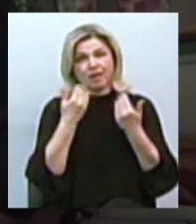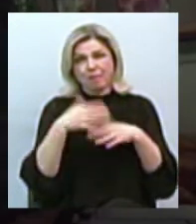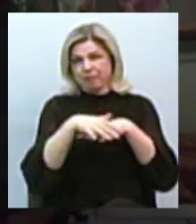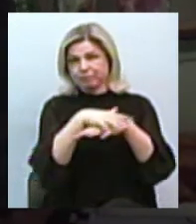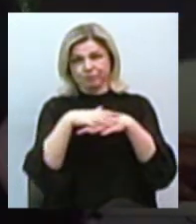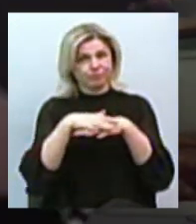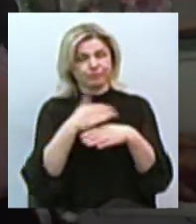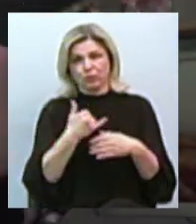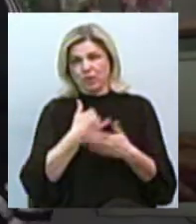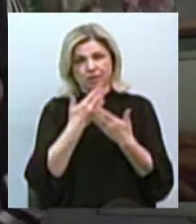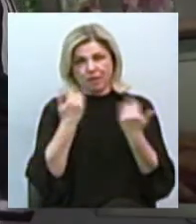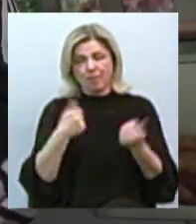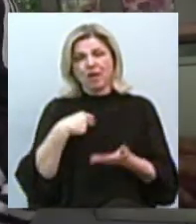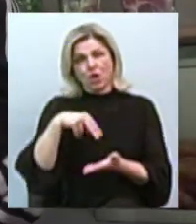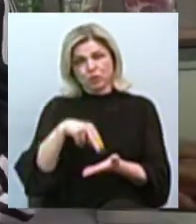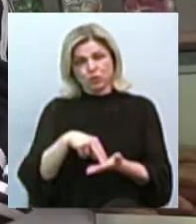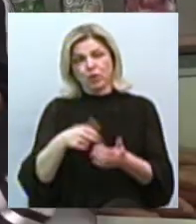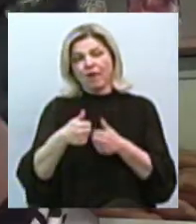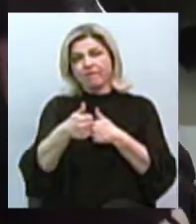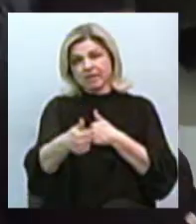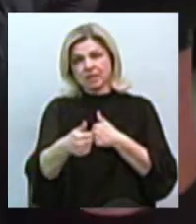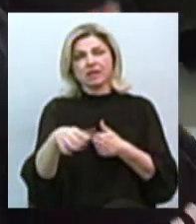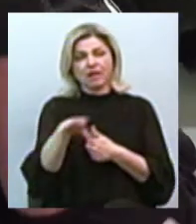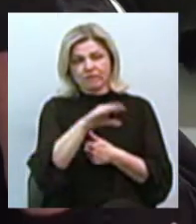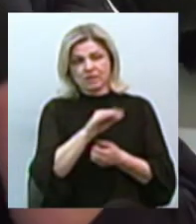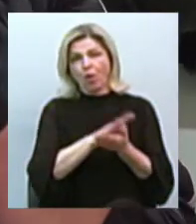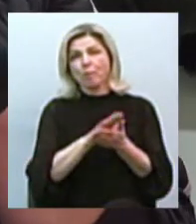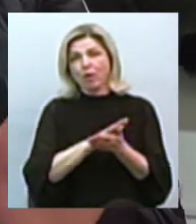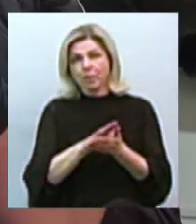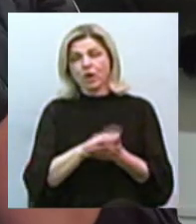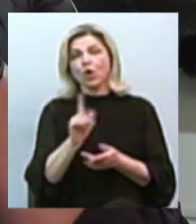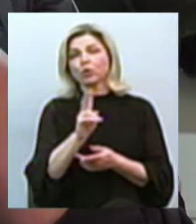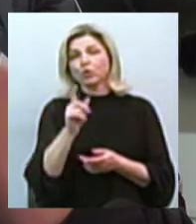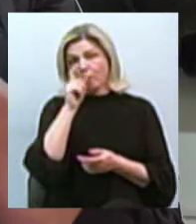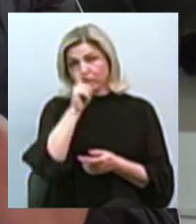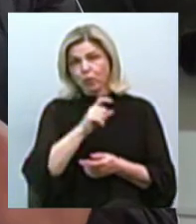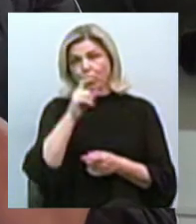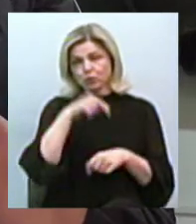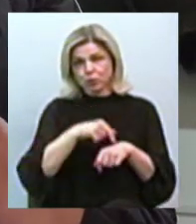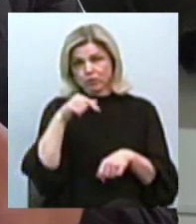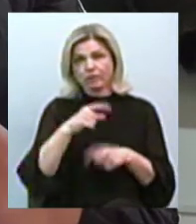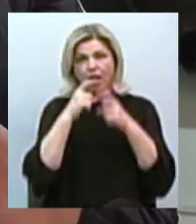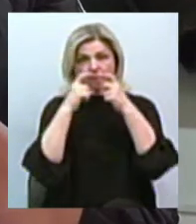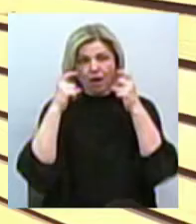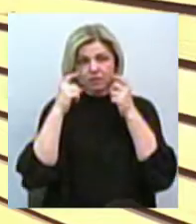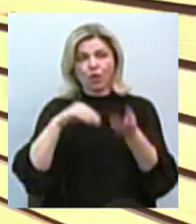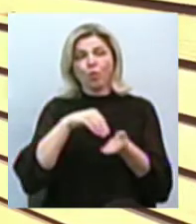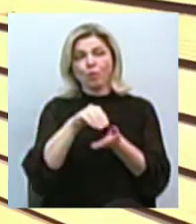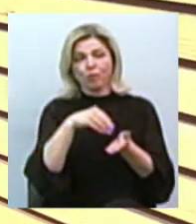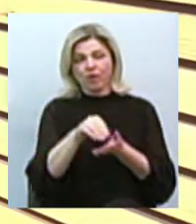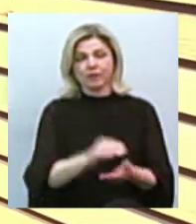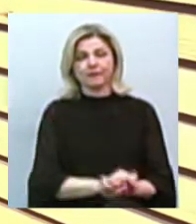такого скупчення. Я стою на відстані, все обробляється. Хто себе погано почуває, в масках підходили, купували».